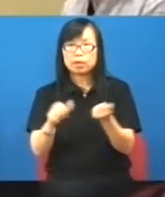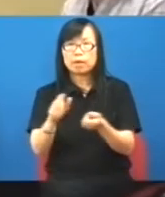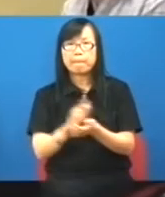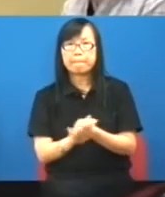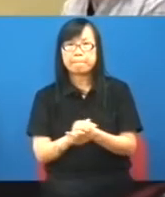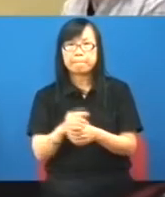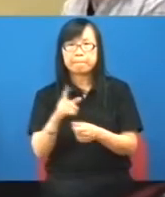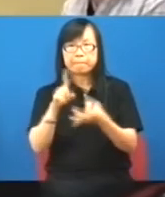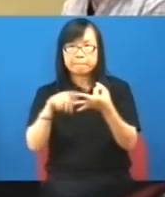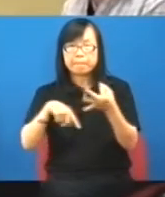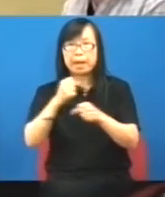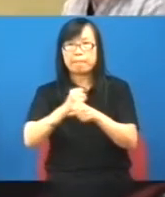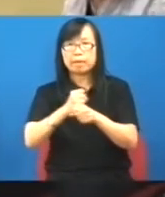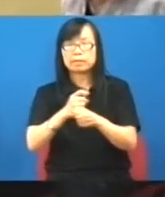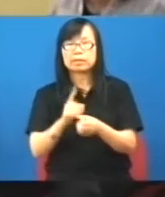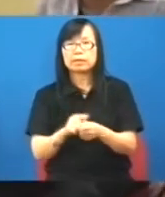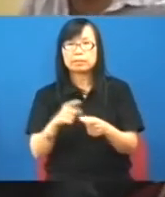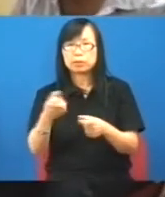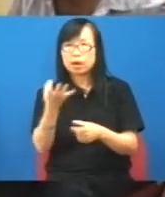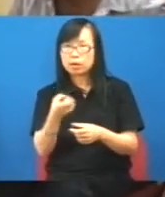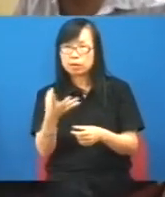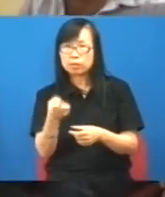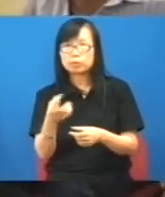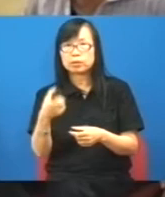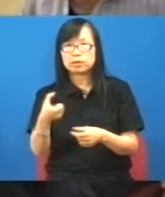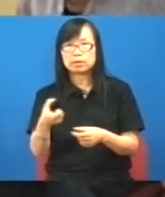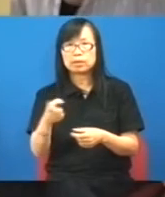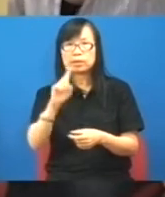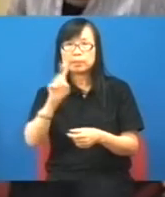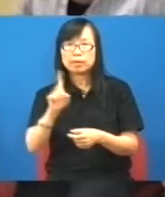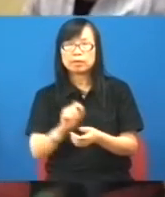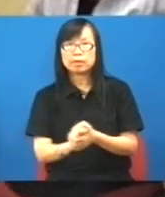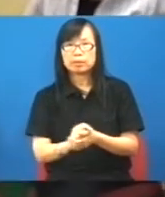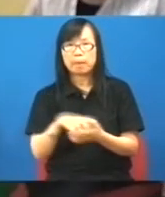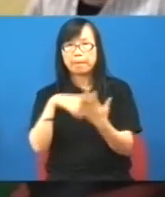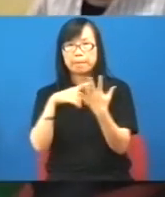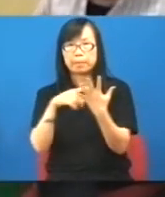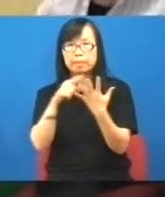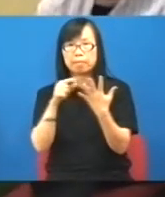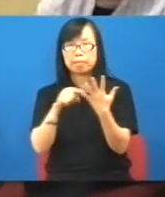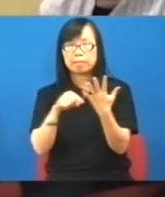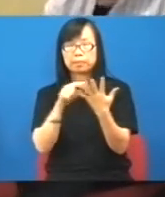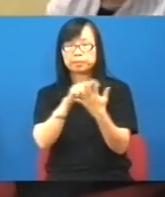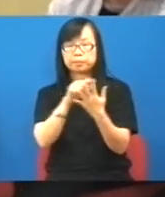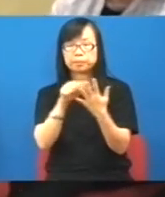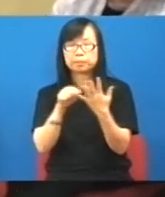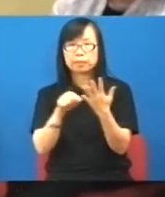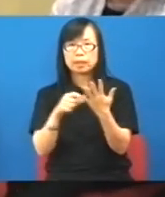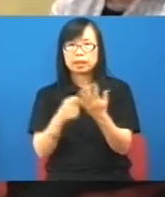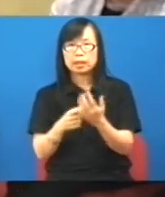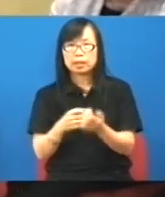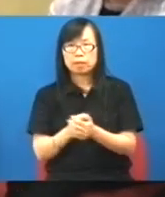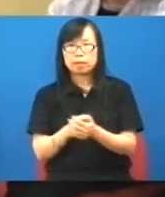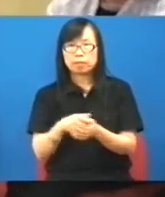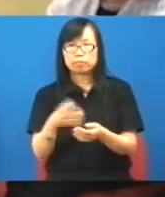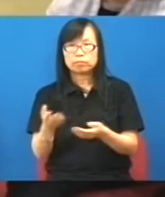城協議就是說到底歐元區是怎麼搞的有五大條件五大條件連發起的德